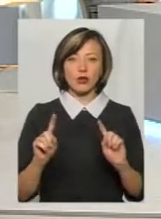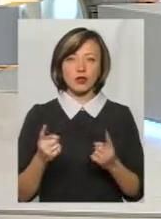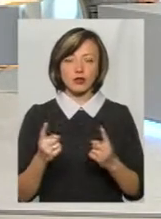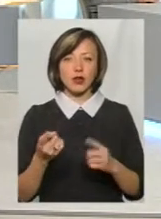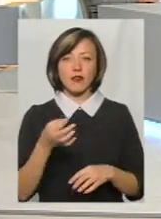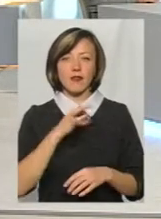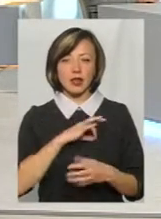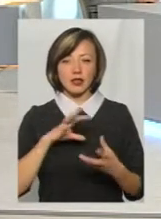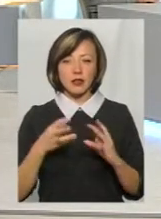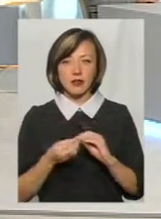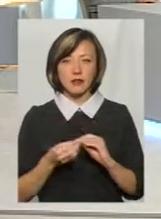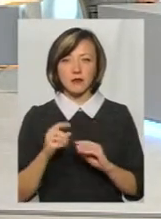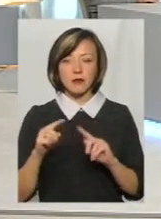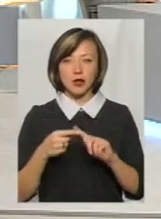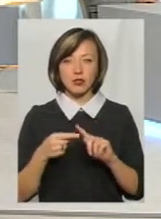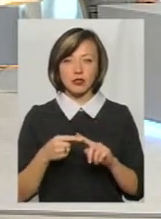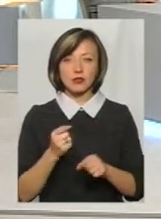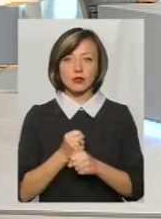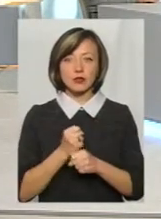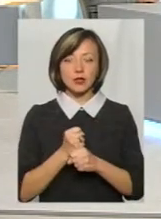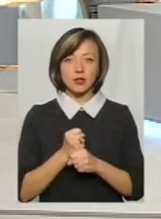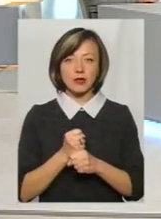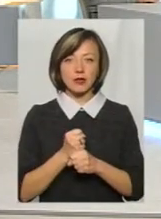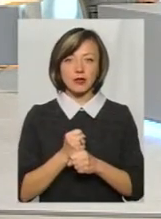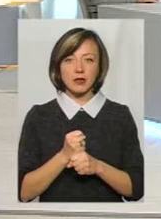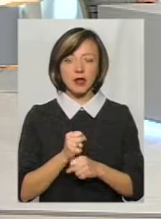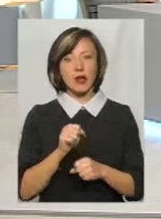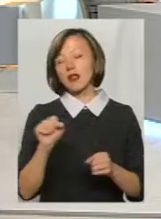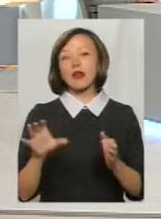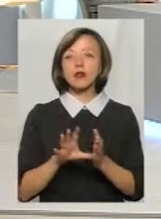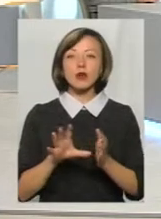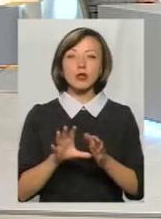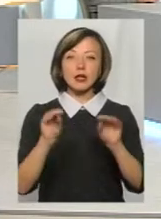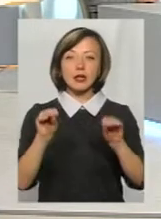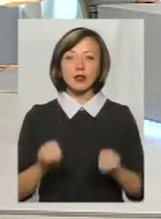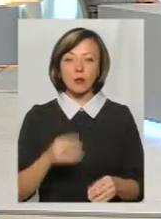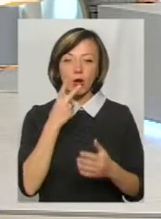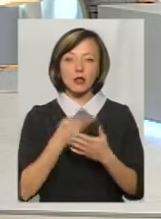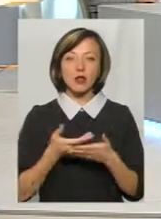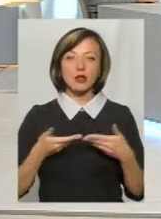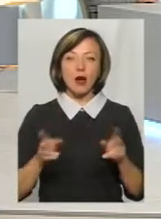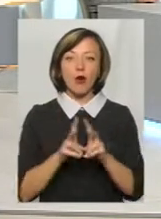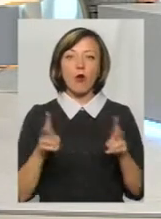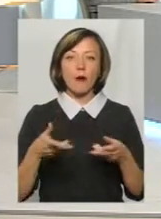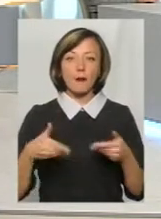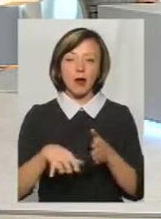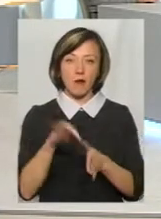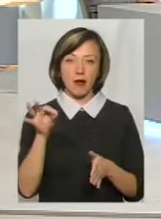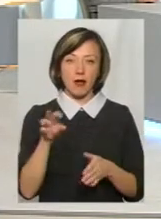ефективні для того, щоб перше, зробили електронне декларування, яке показало нам, по-перше, кого ми вибрали.